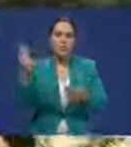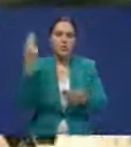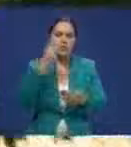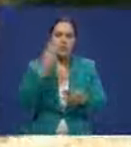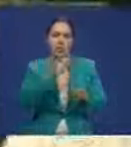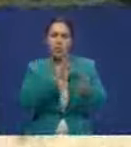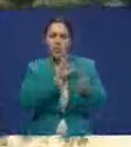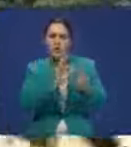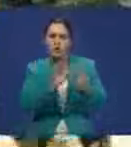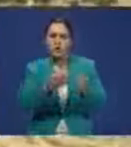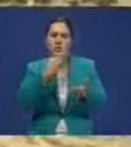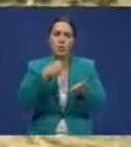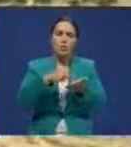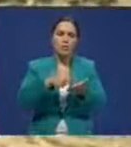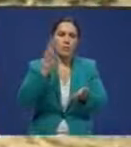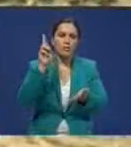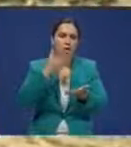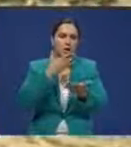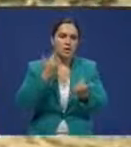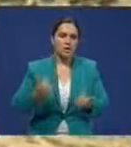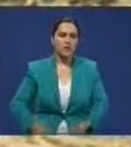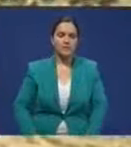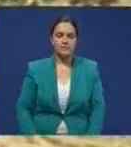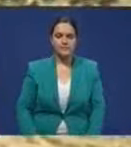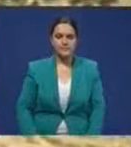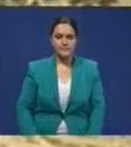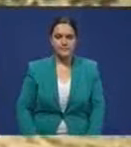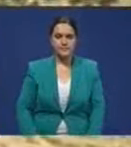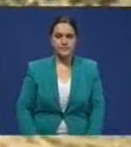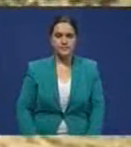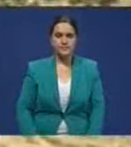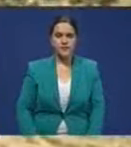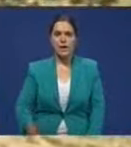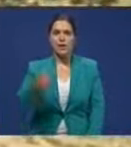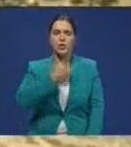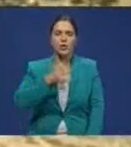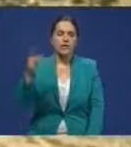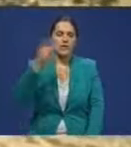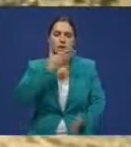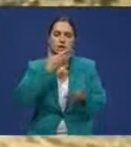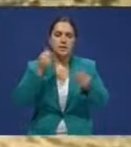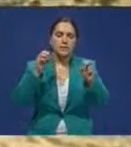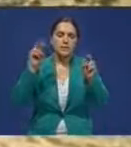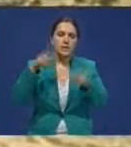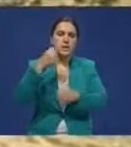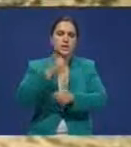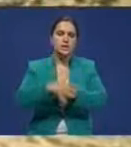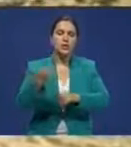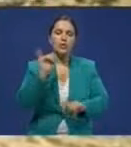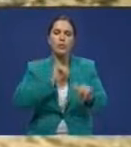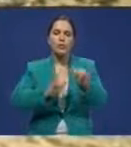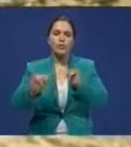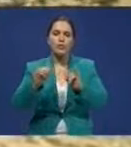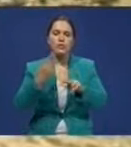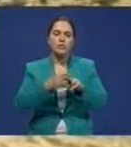шерсти с мушки покупателей нет. У нас в регионе каракуль сдавать некуда. Нет специальных пунктов приёма. Поэтому цены